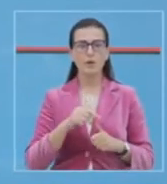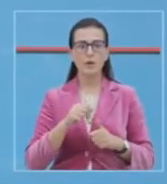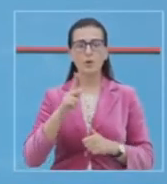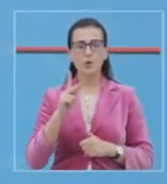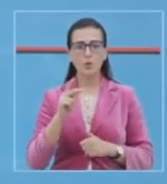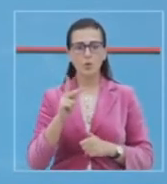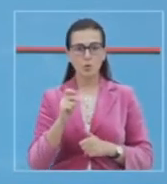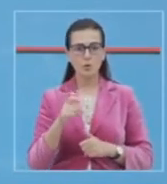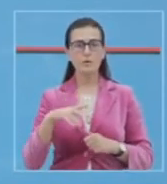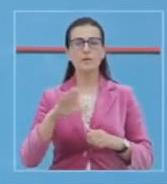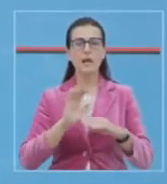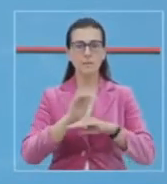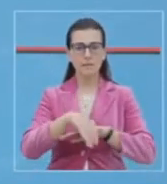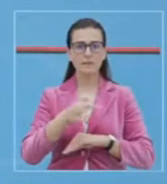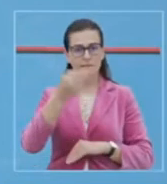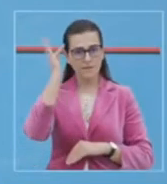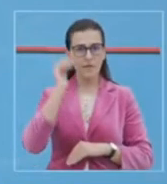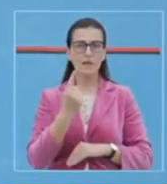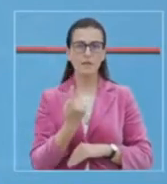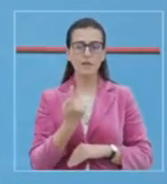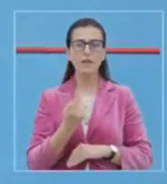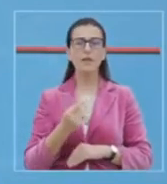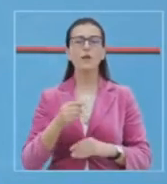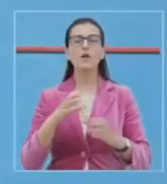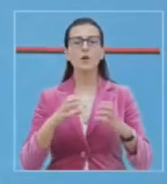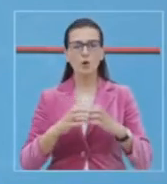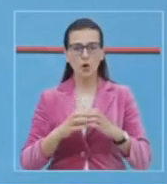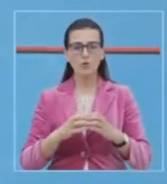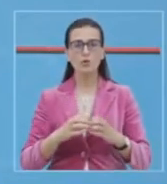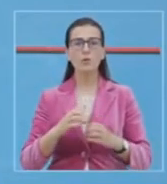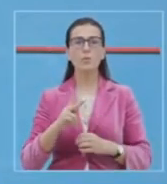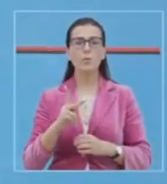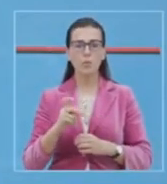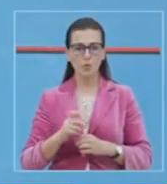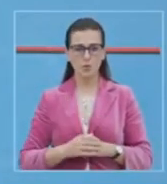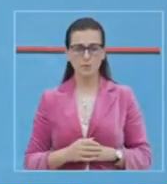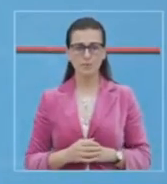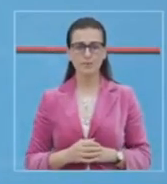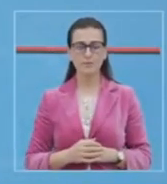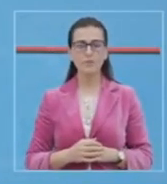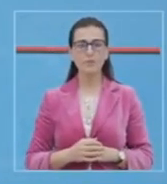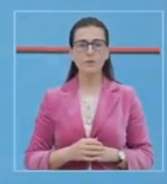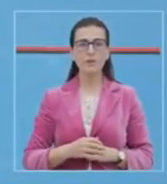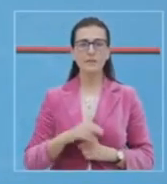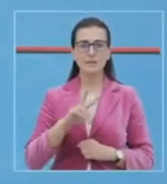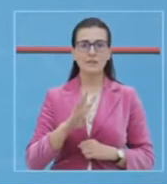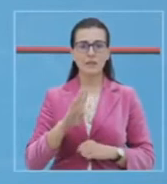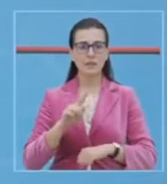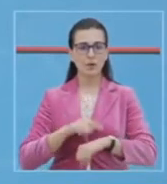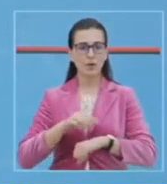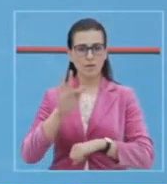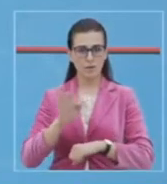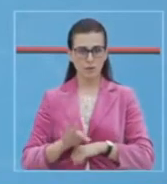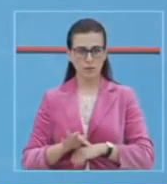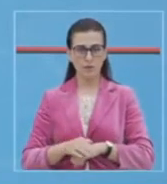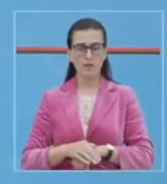Kukës, Elbasan, Fierë dhe nga një rast përkacisht në Korç dhe Puk. Gjatë 24